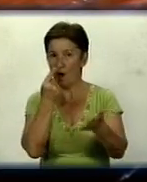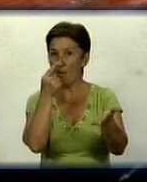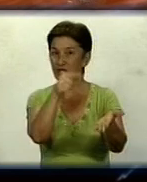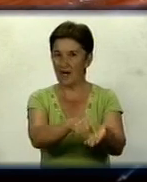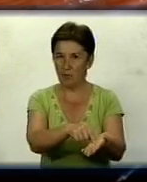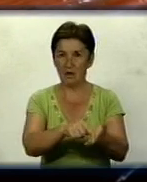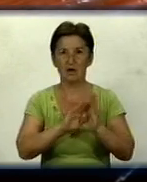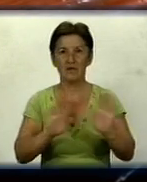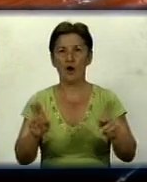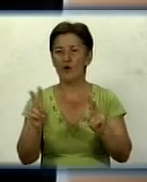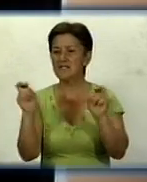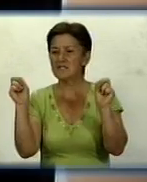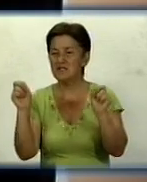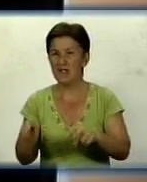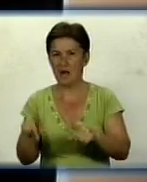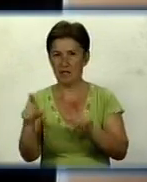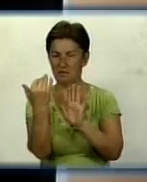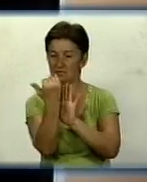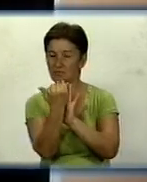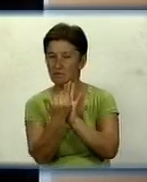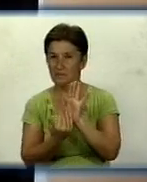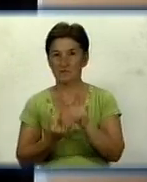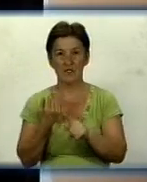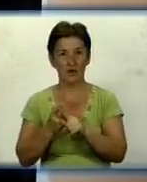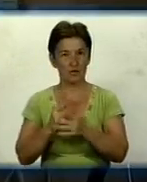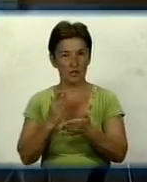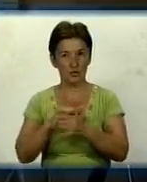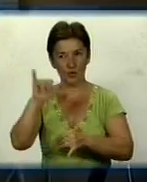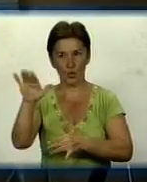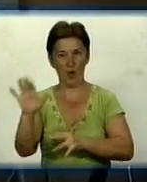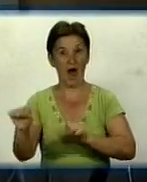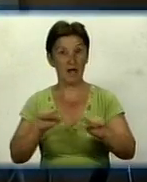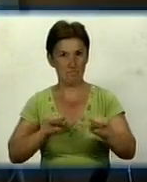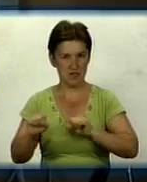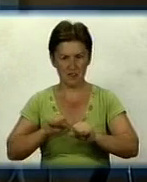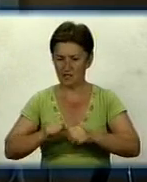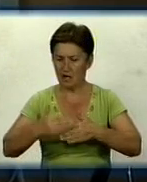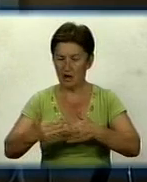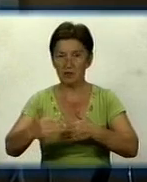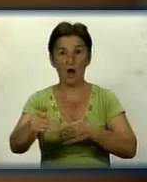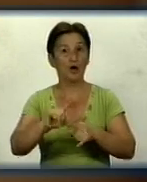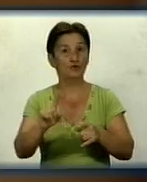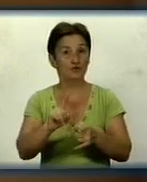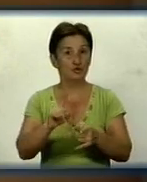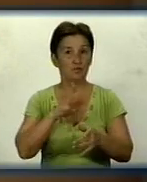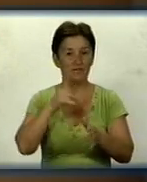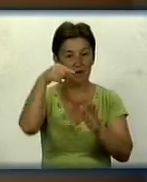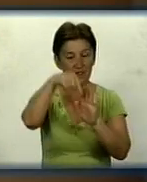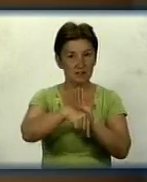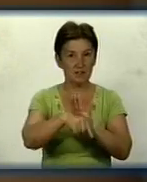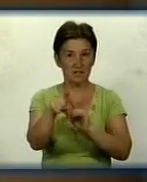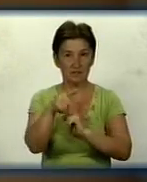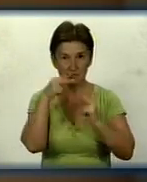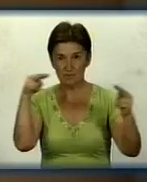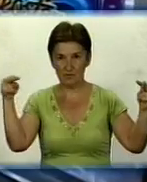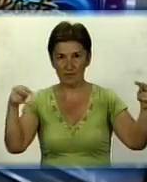а лише занесені до спеціальної картотеки, яка знаходилася в адміністраторах. За тим, що відбувається біля закладу та в ігровому залі, пільнувало